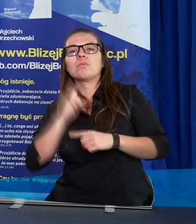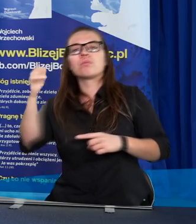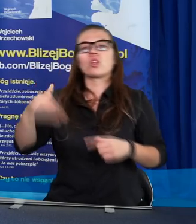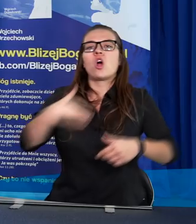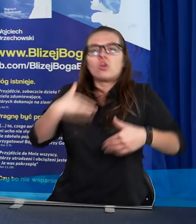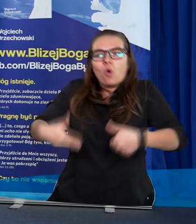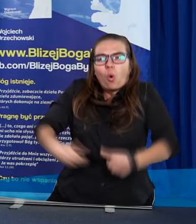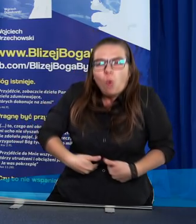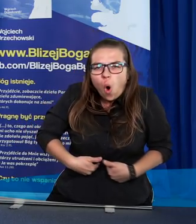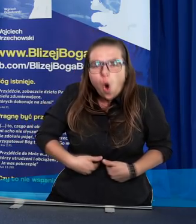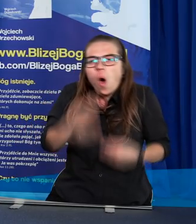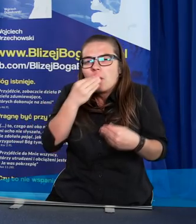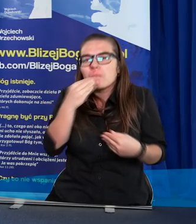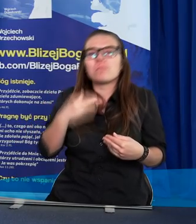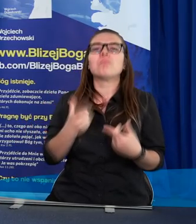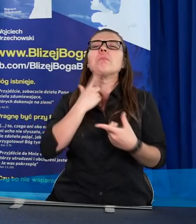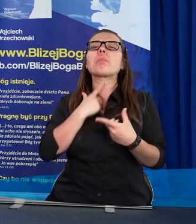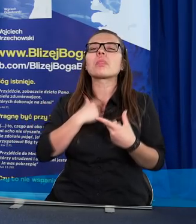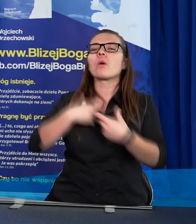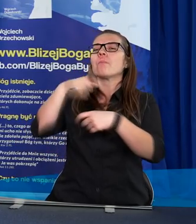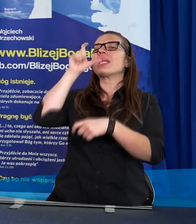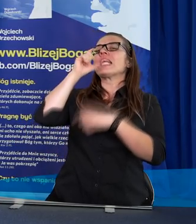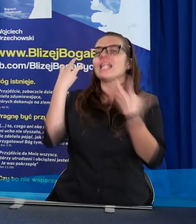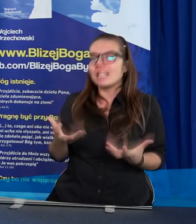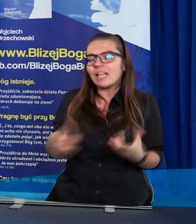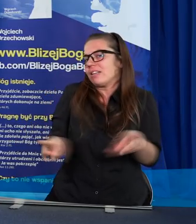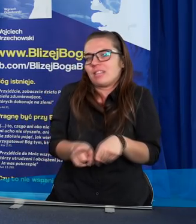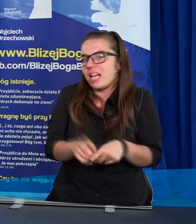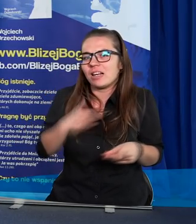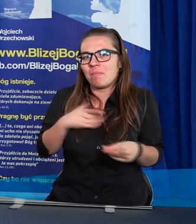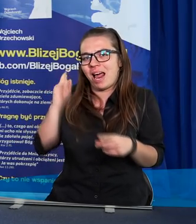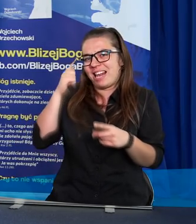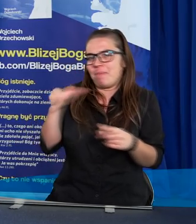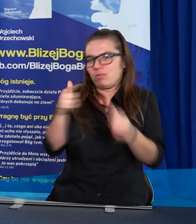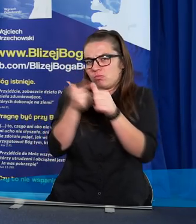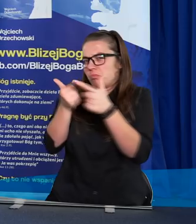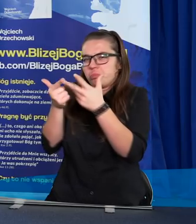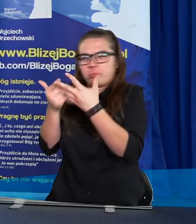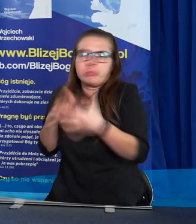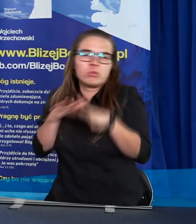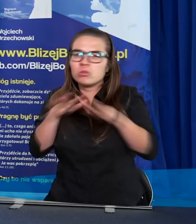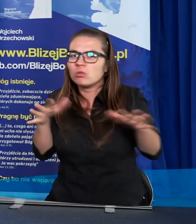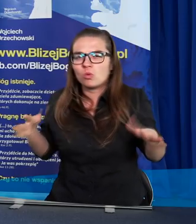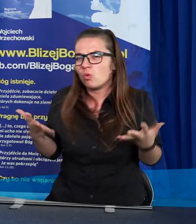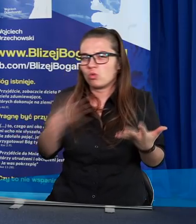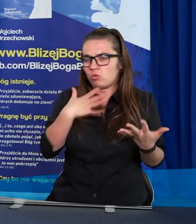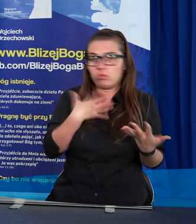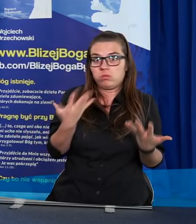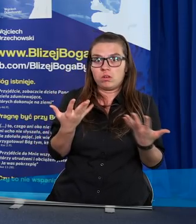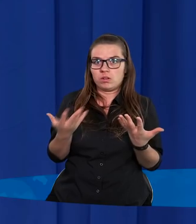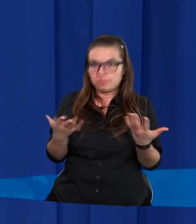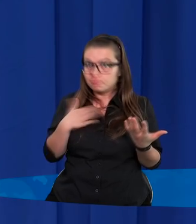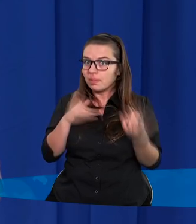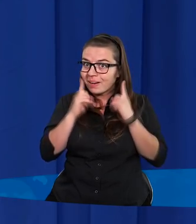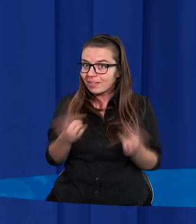głód i pragnienie, które również są naszymi zmysłami. Zatem jest dużo więcej niż nam się wydawało.